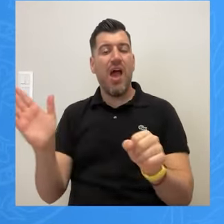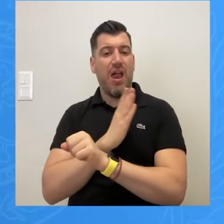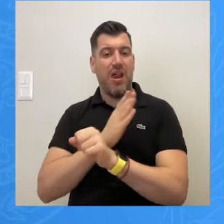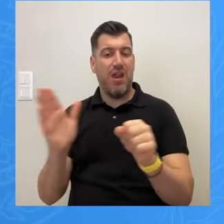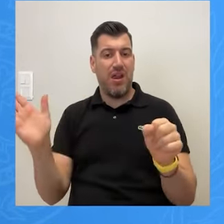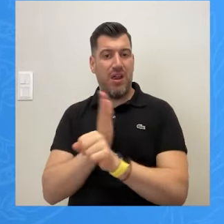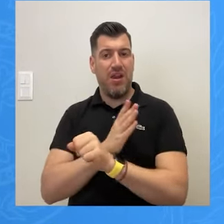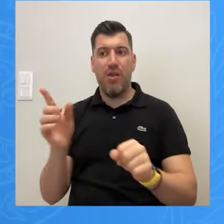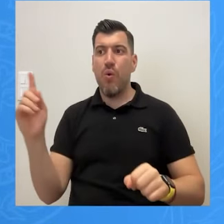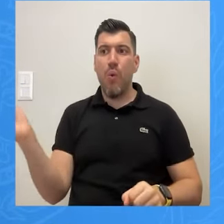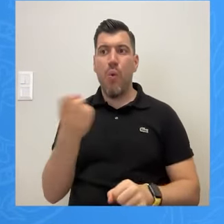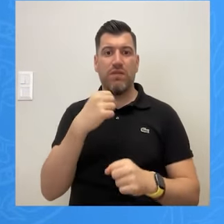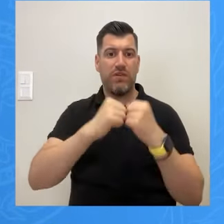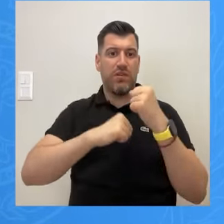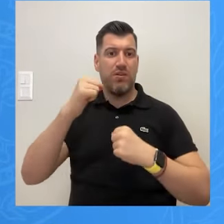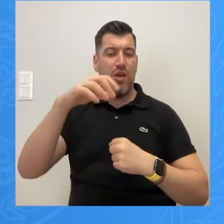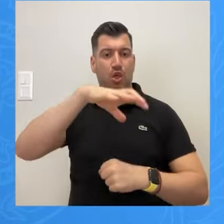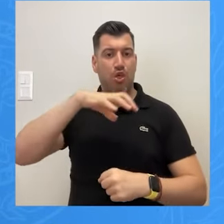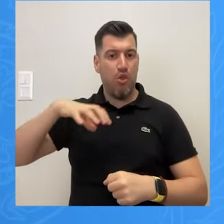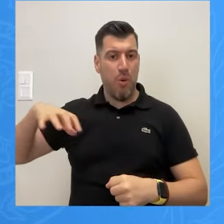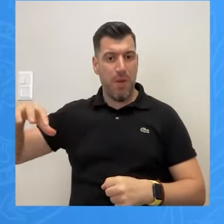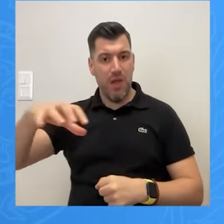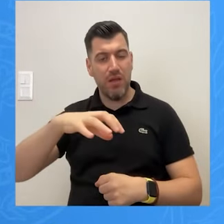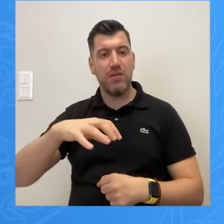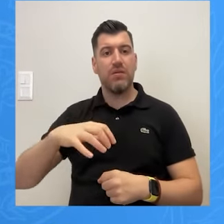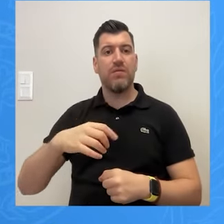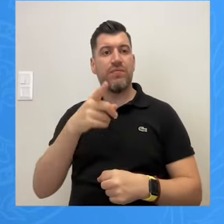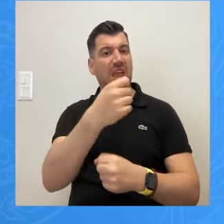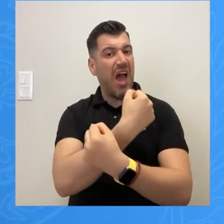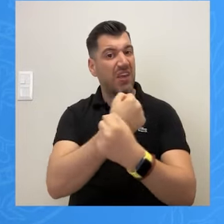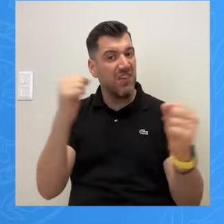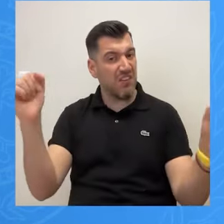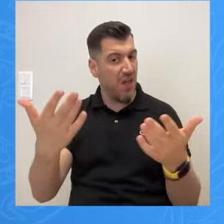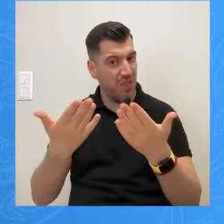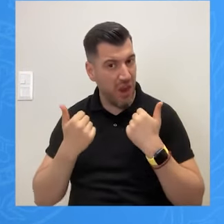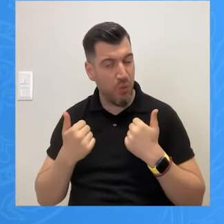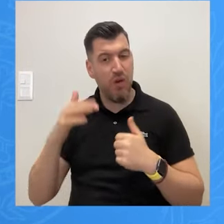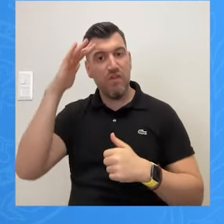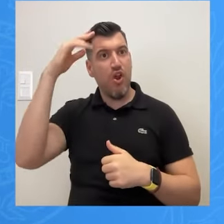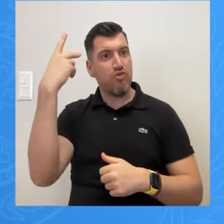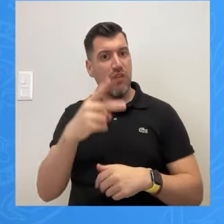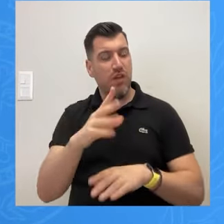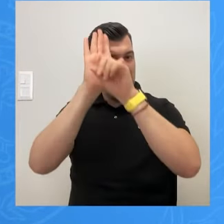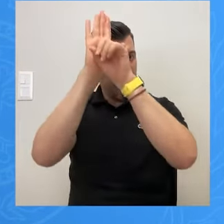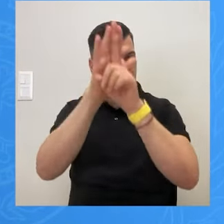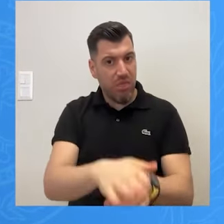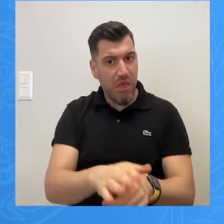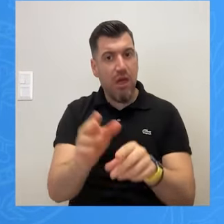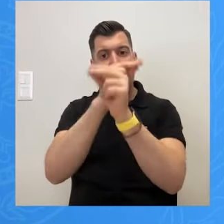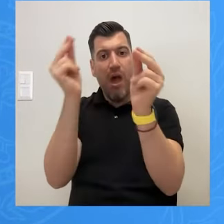αυτές τις δομές, την αυτονομία τους, τη φιλοσοφία τους, ανοίγοντας την πόρτα σε ιδιότητες και σε μικιό.